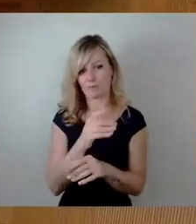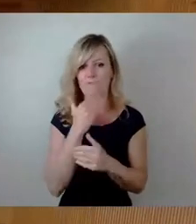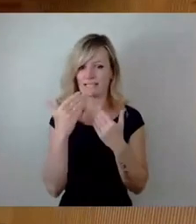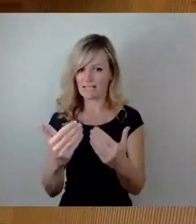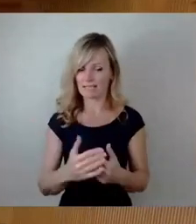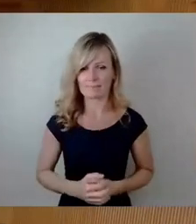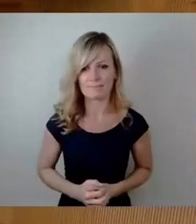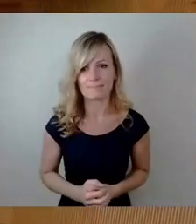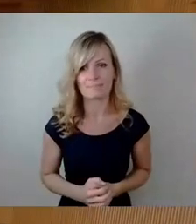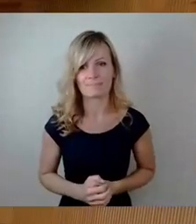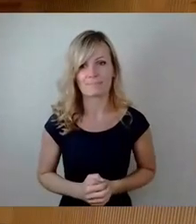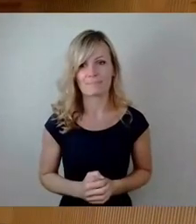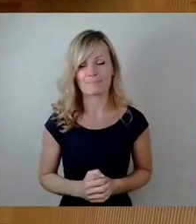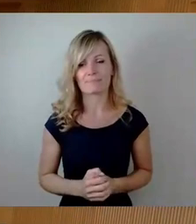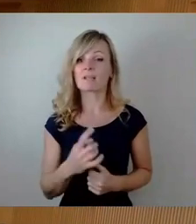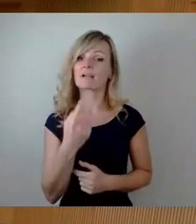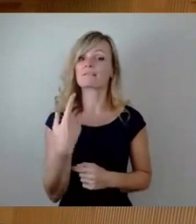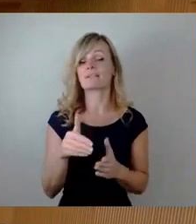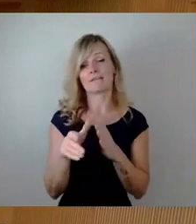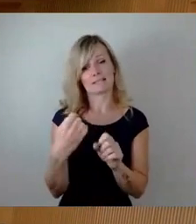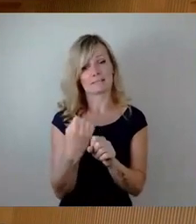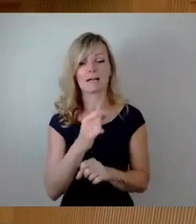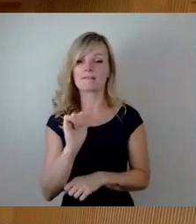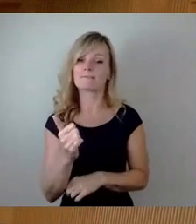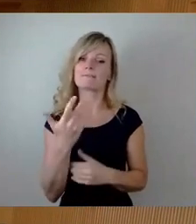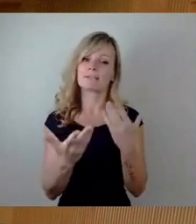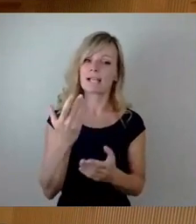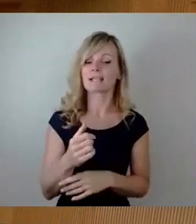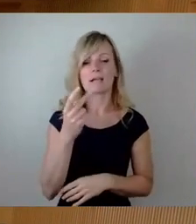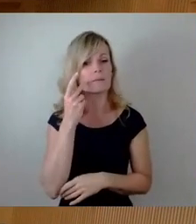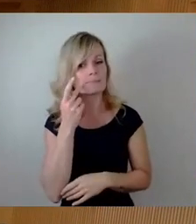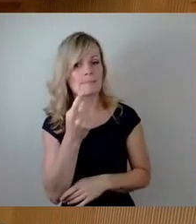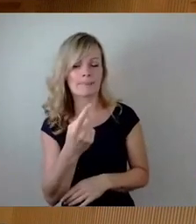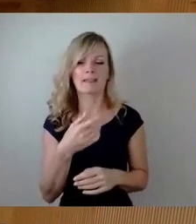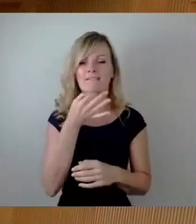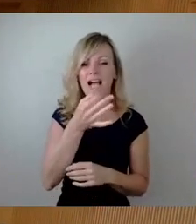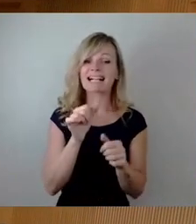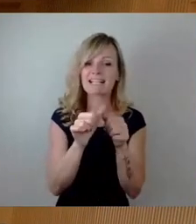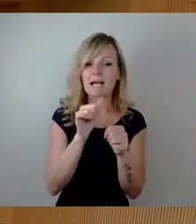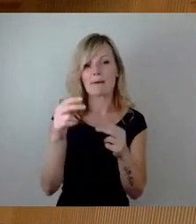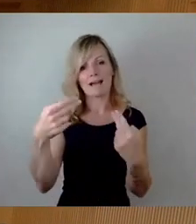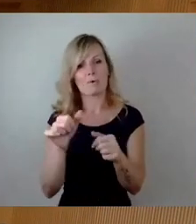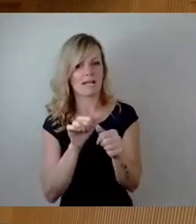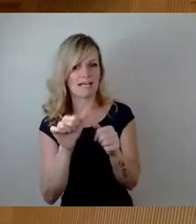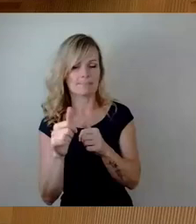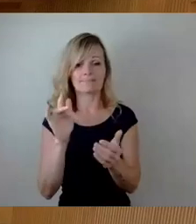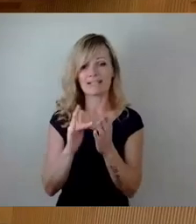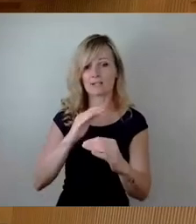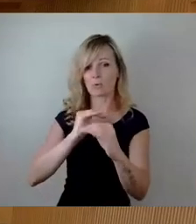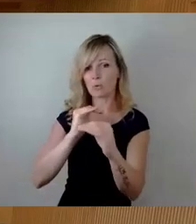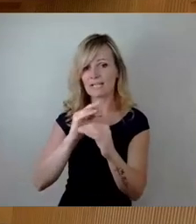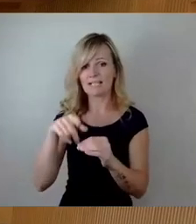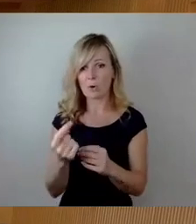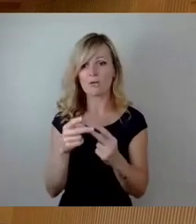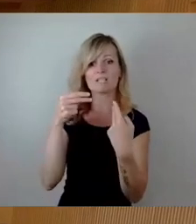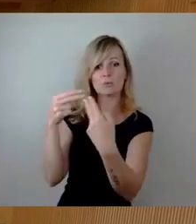machen da mal weiter und vielleicht sollten wir darauf achten, Fragen knapp und auch Antworten knapp, weil die Kollegen müssen dann auch wieder in die Lageberatung.